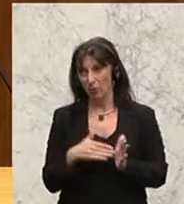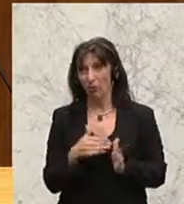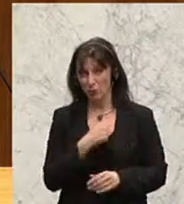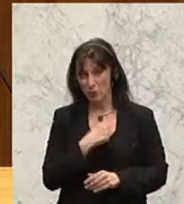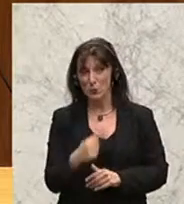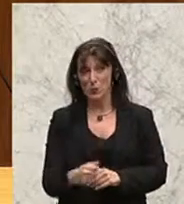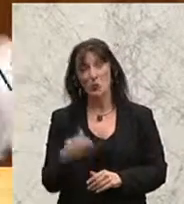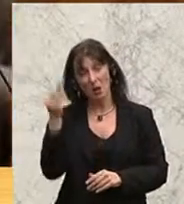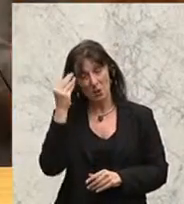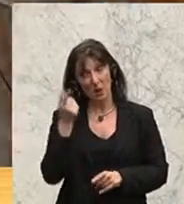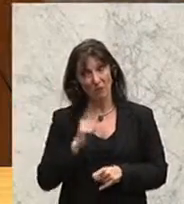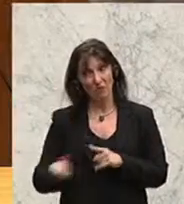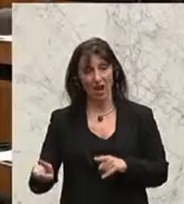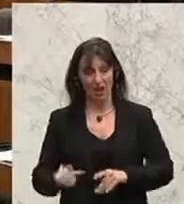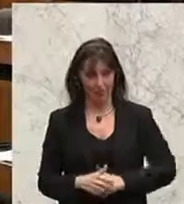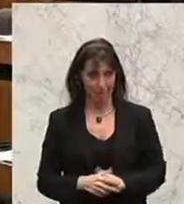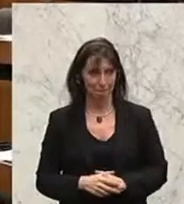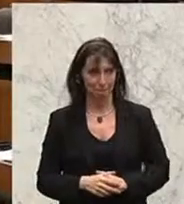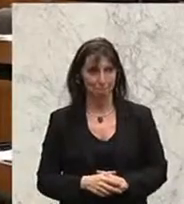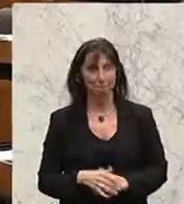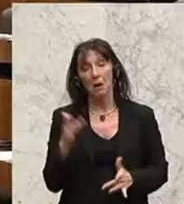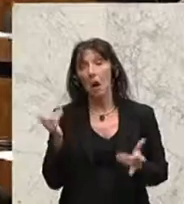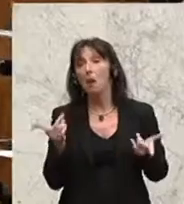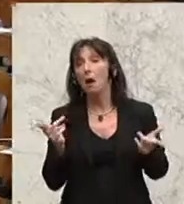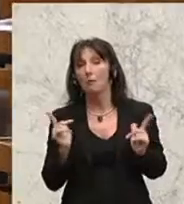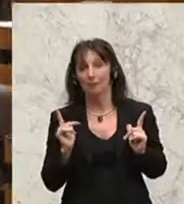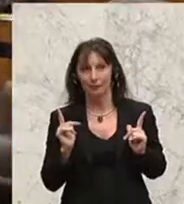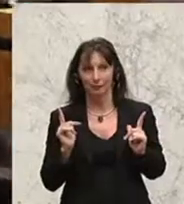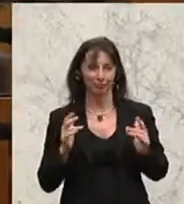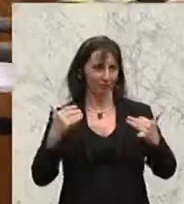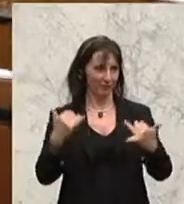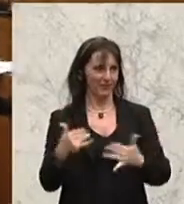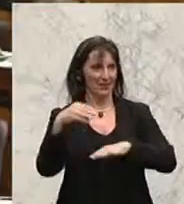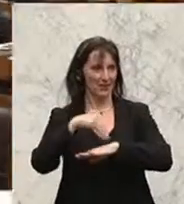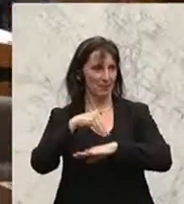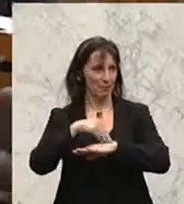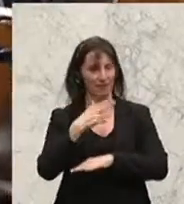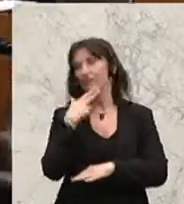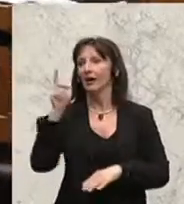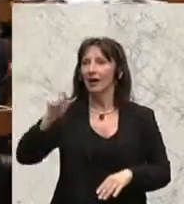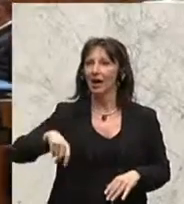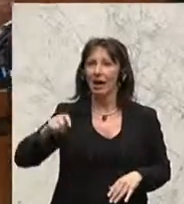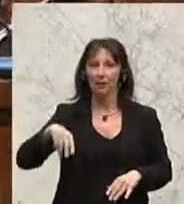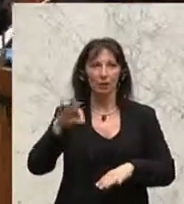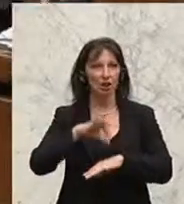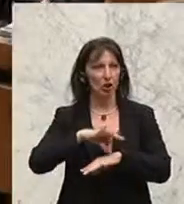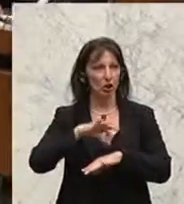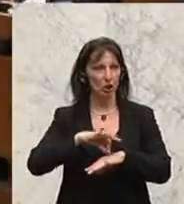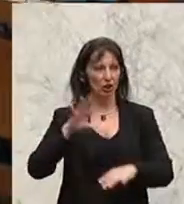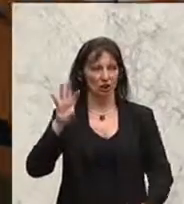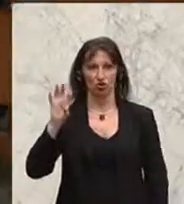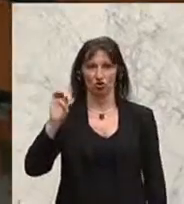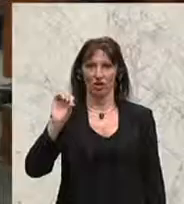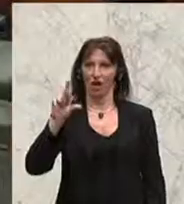vielleicht wird es ja noch. Das Beispiel Niederlande zeige, dass Konkurrenz durch Privatschulen die Qualität der